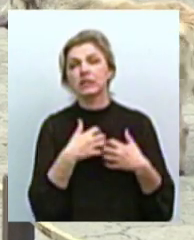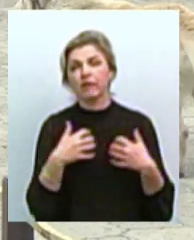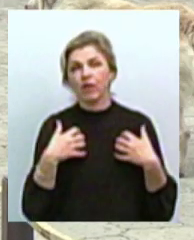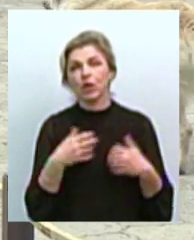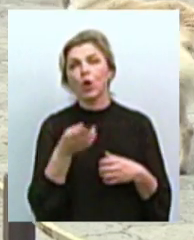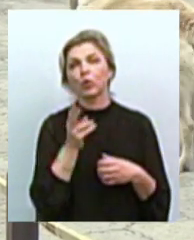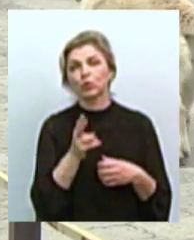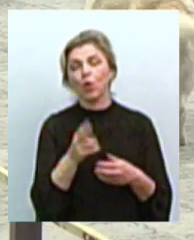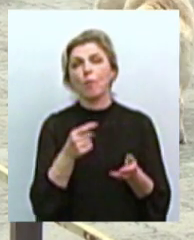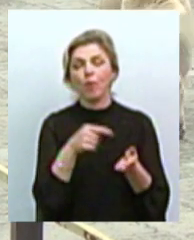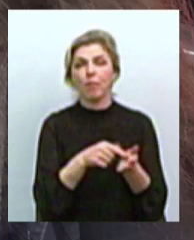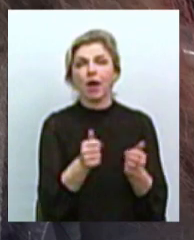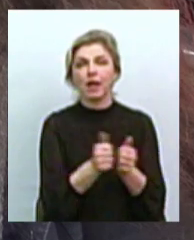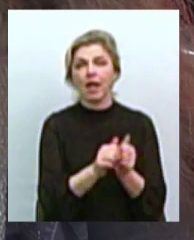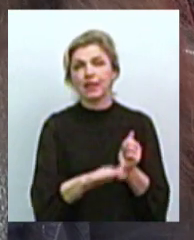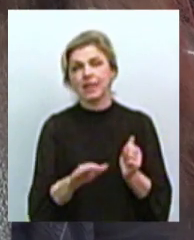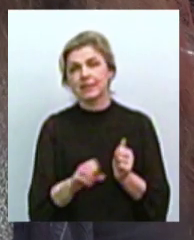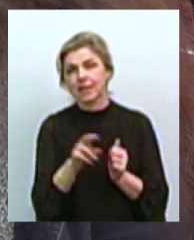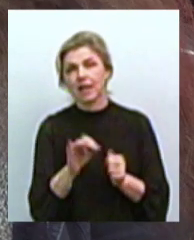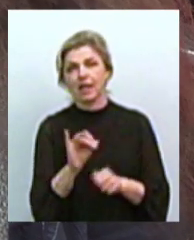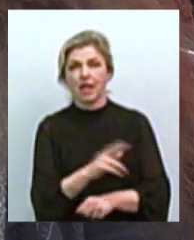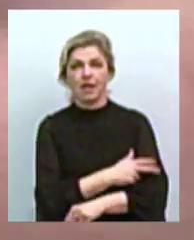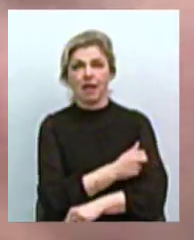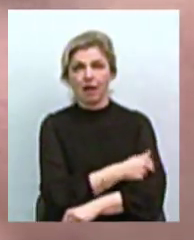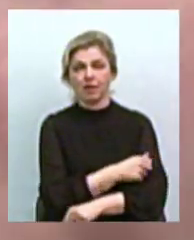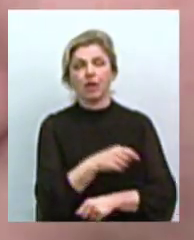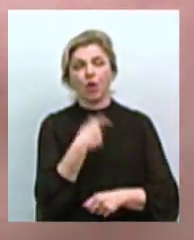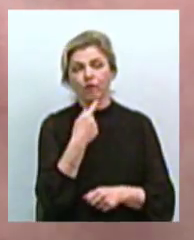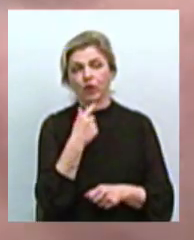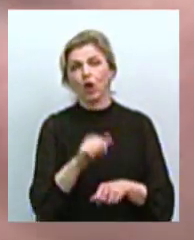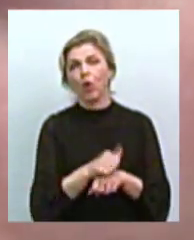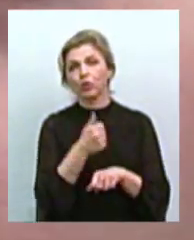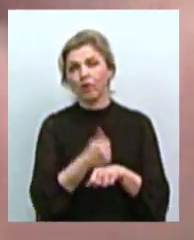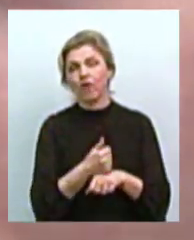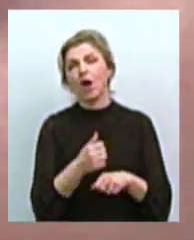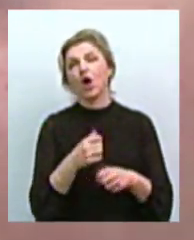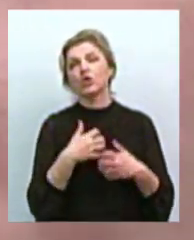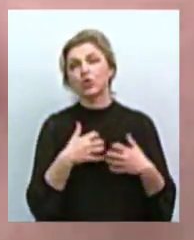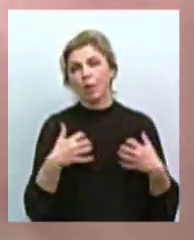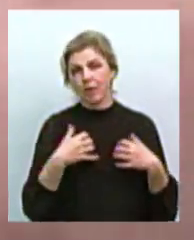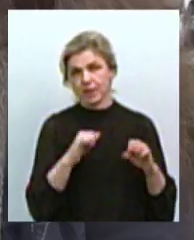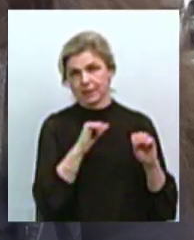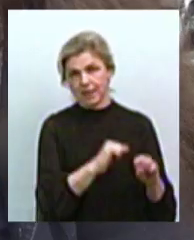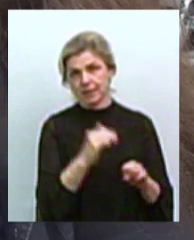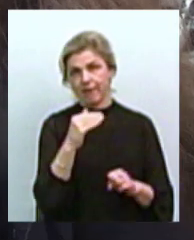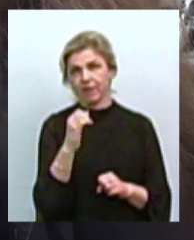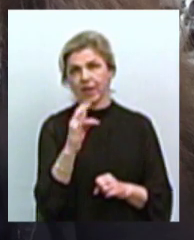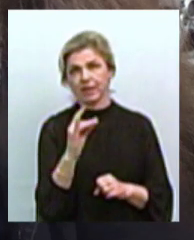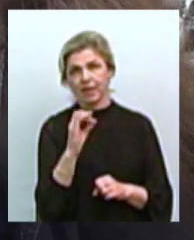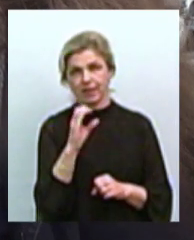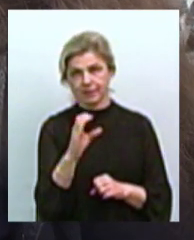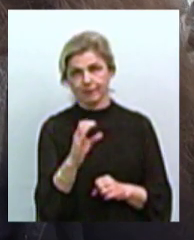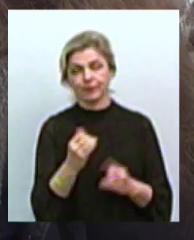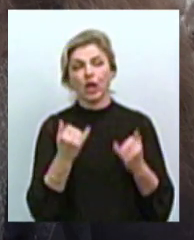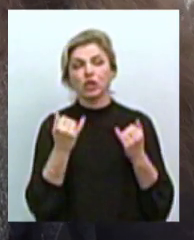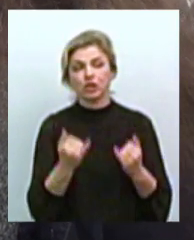території дитячих садочків та лікарень, говорить Олена Бардан, голова зоохисної організації «Фенікс». Зараз ми їздимо і реально